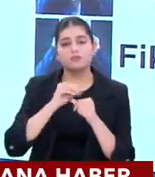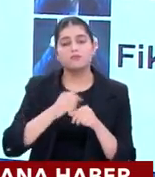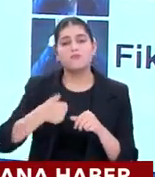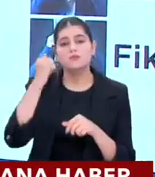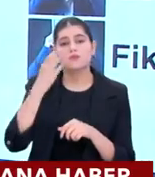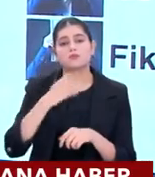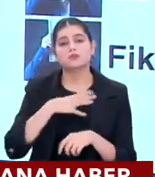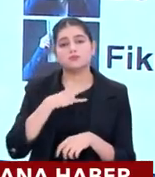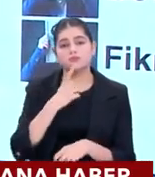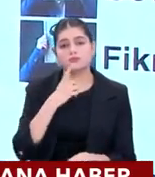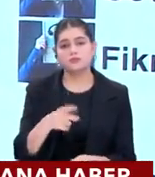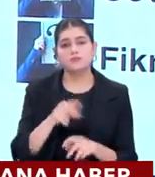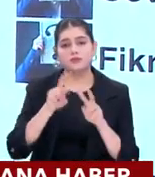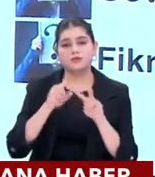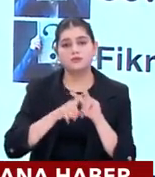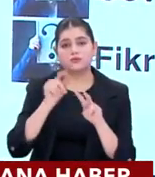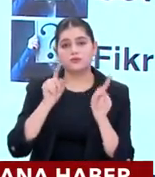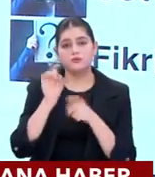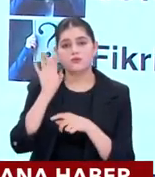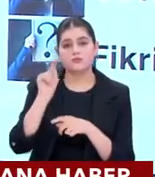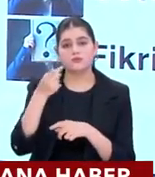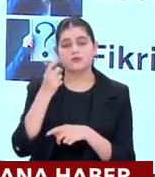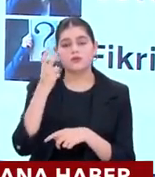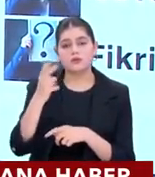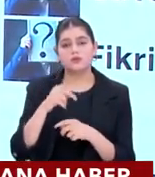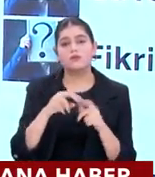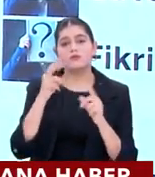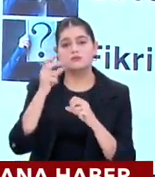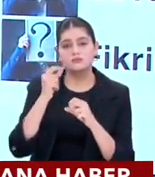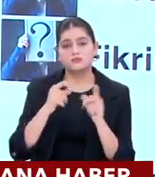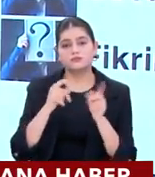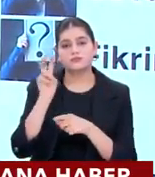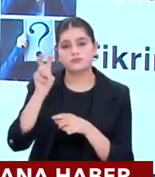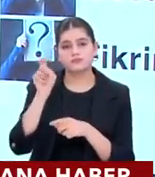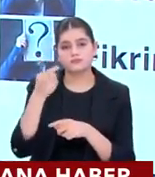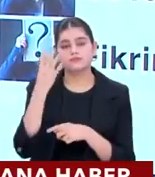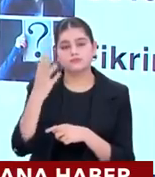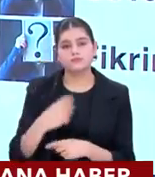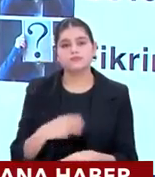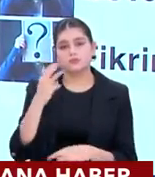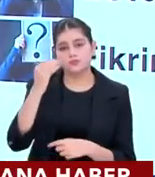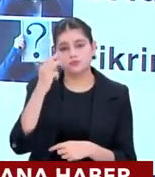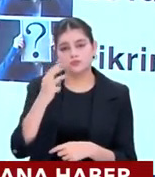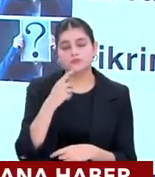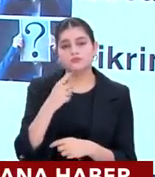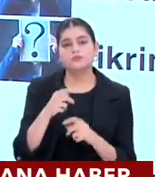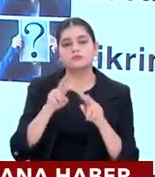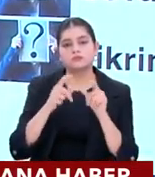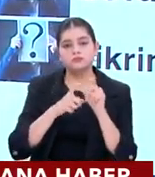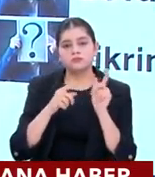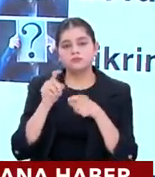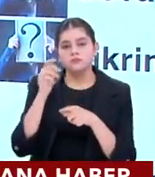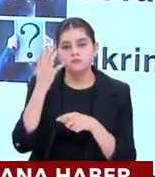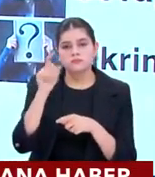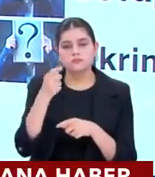genel başkan olarak görmek istiyor. Mansur Yavaş yüzde 15.5 ile ikinci. Özgür Özel yüzde 8.4 ile üçüncü. Mustafa Sarıgül yüzde 5